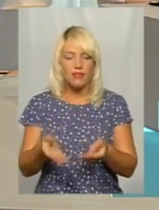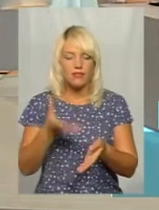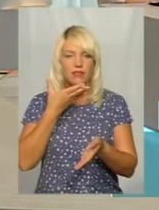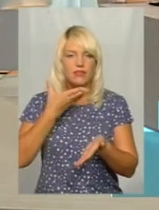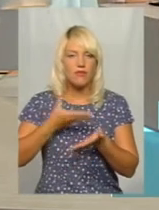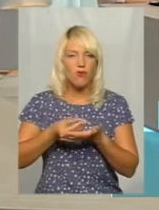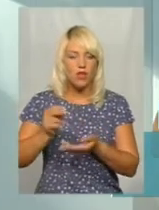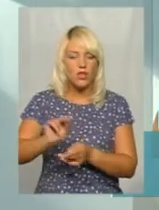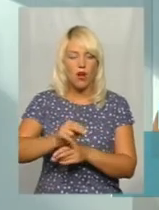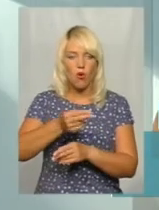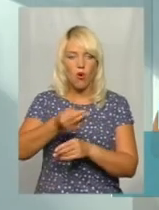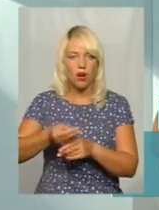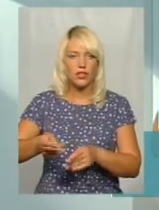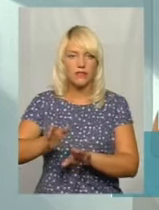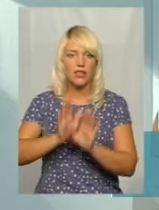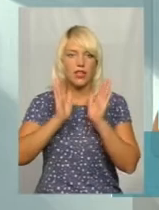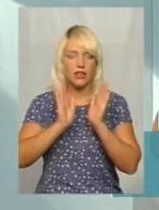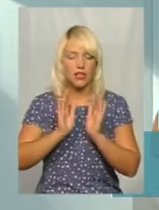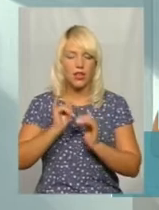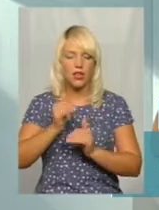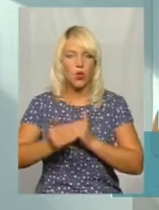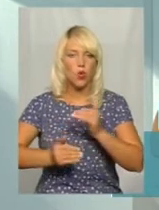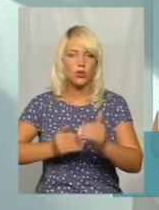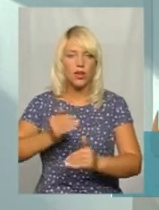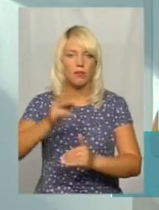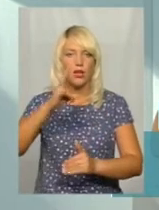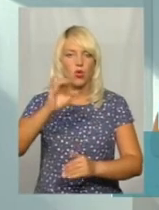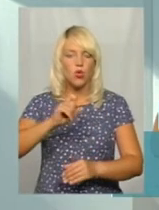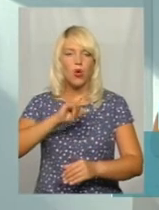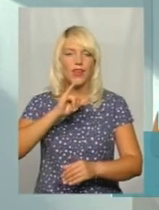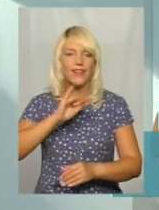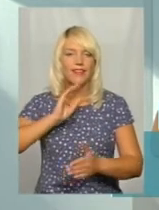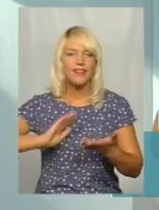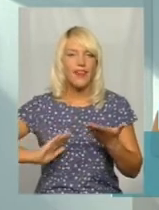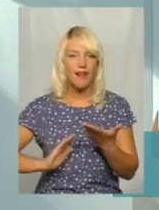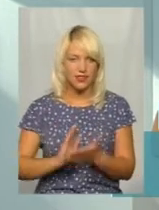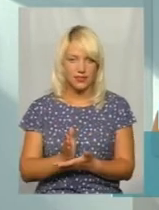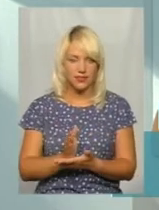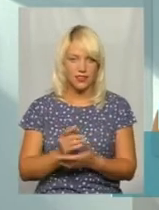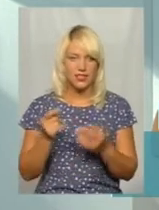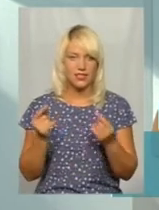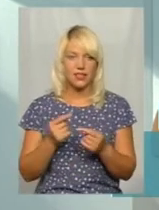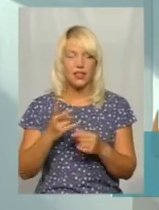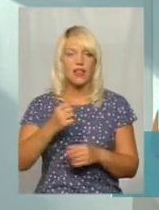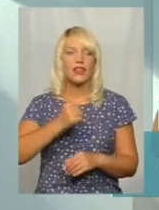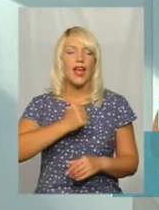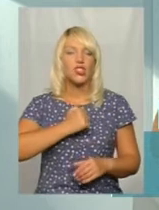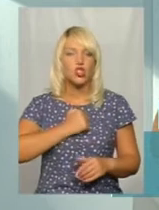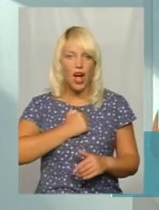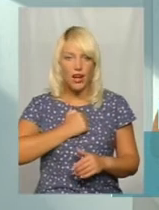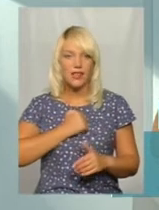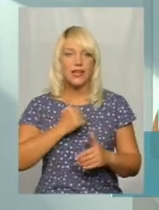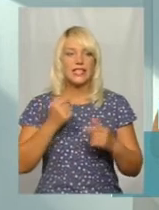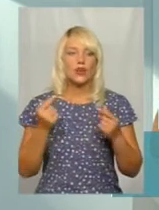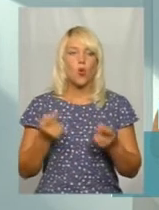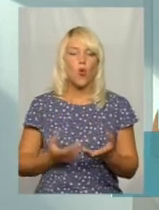в темпи жнив, а і в якість зерна. На жаль, урожайність,